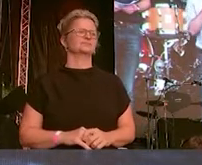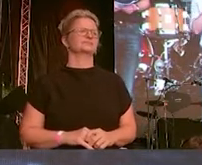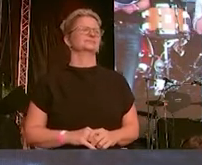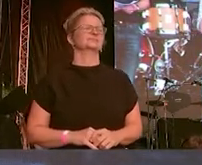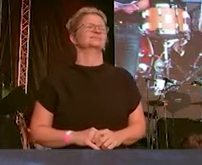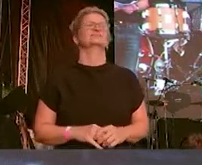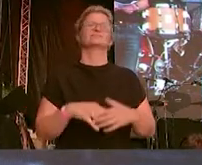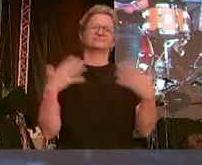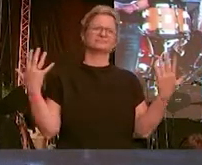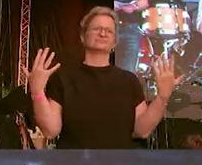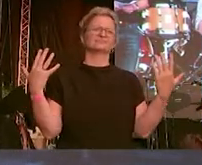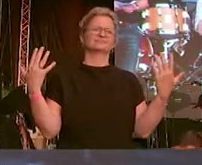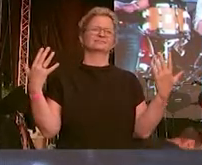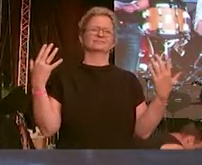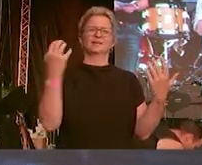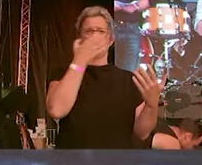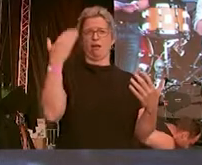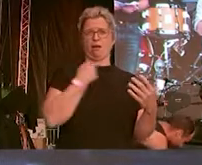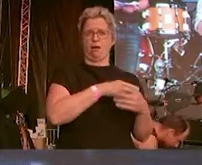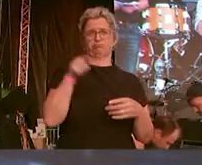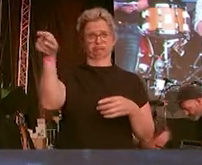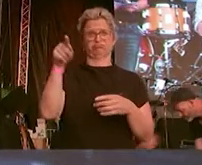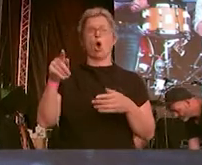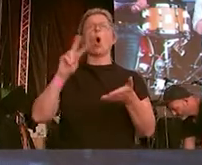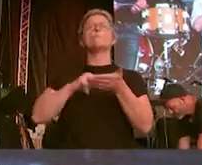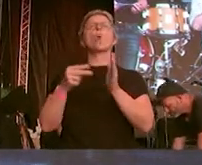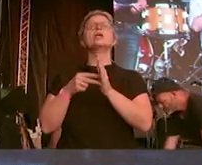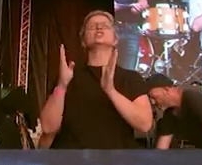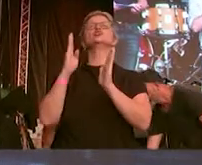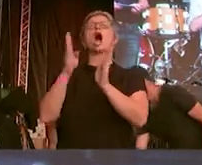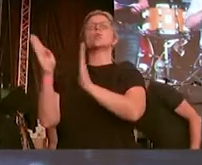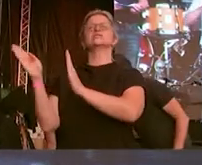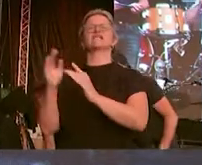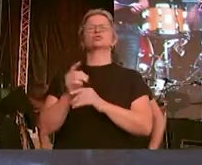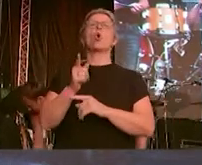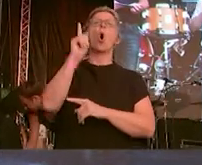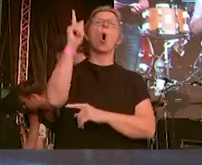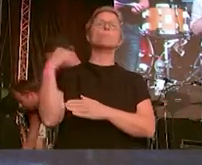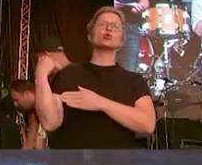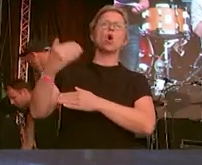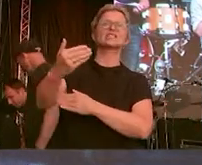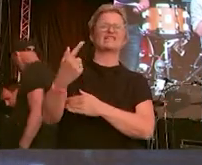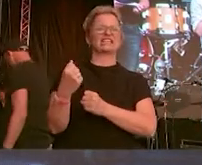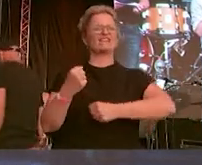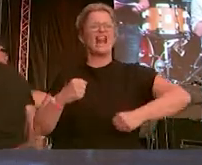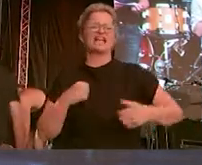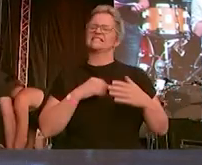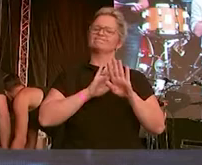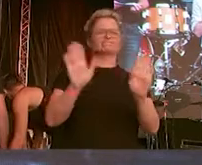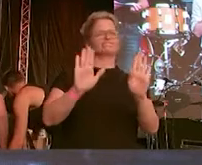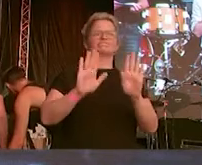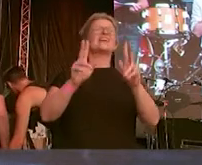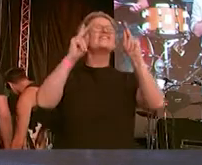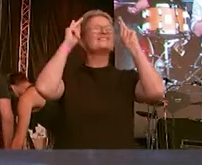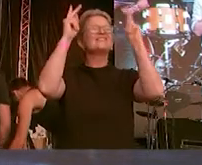Und es ist auch ganz klar, es ist keine Frage der politischen Ausrichtung, ob man konservativ ist, links ist, sondern es ist eine Frage der